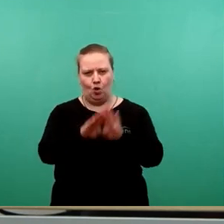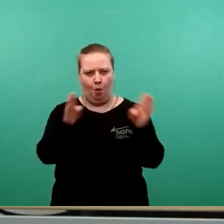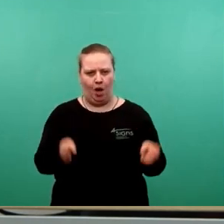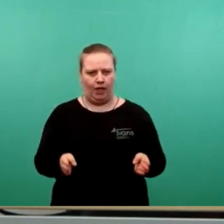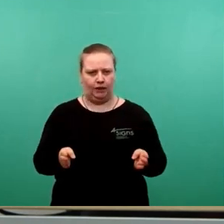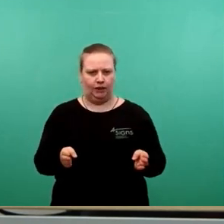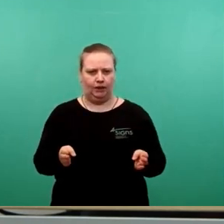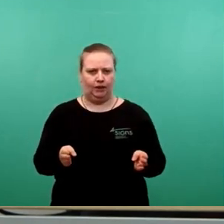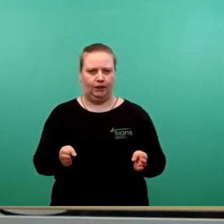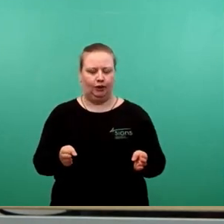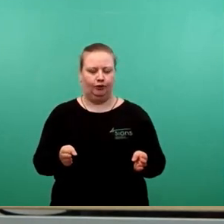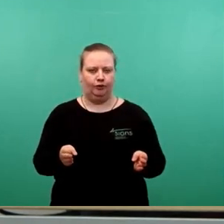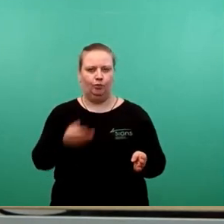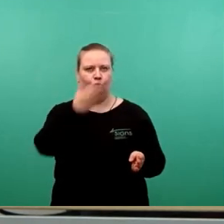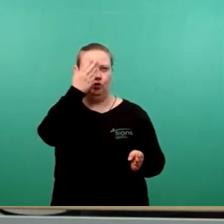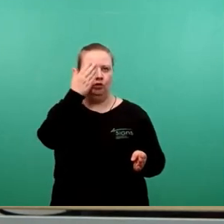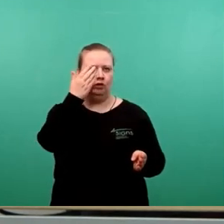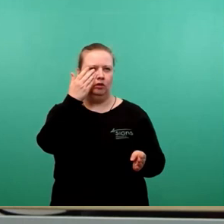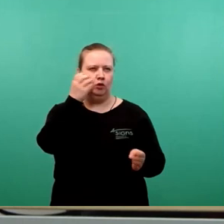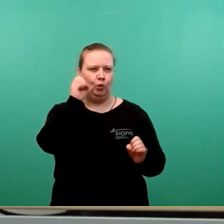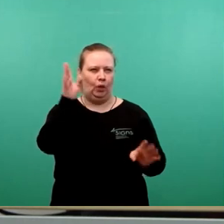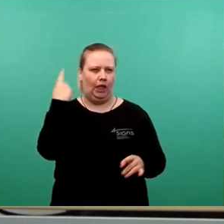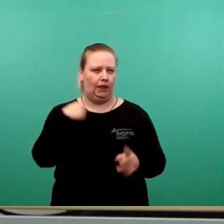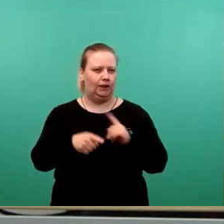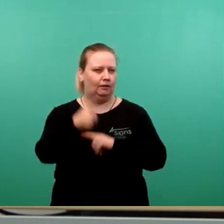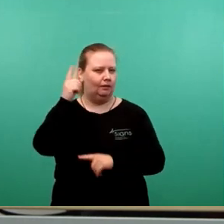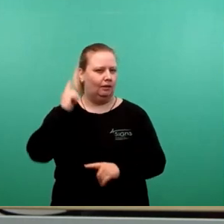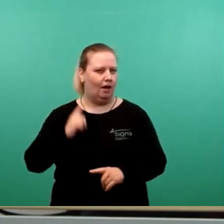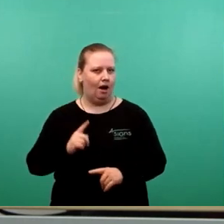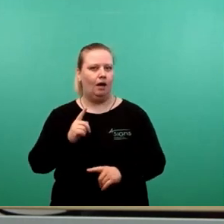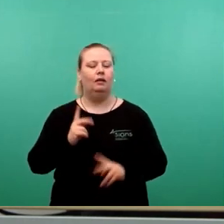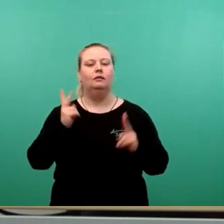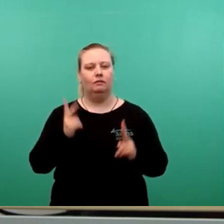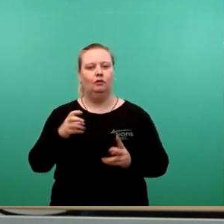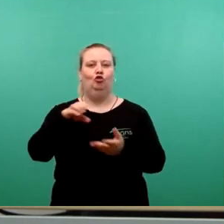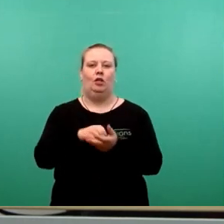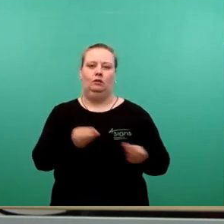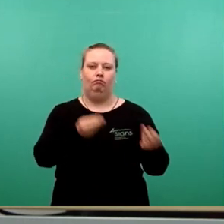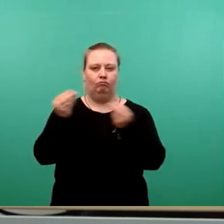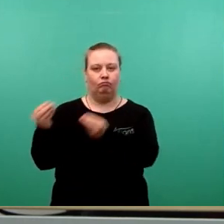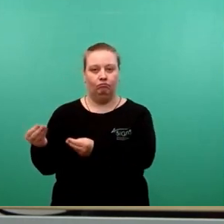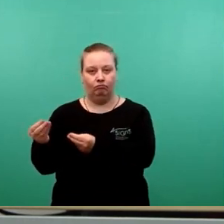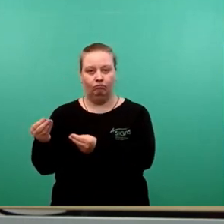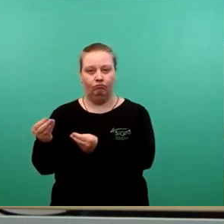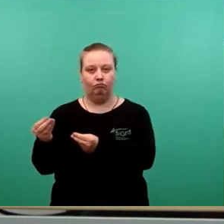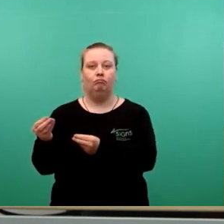im Juli letzten Jahres, das an die Stadt übergeben worden ist. Daraus ist eine